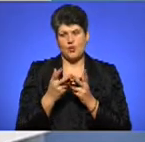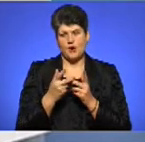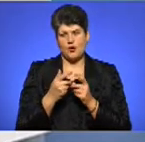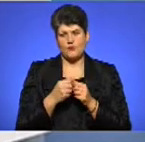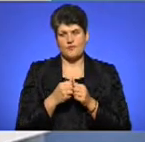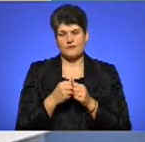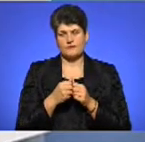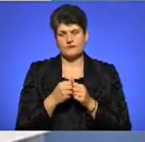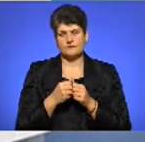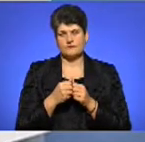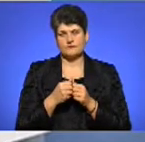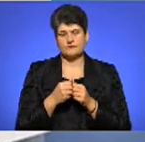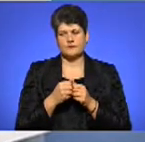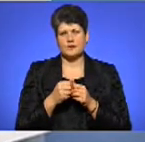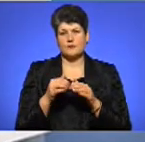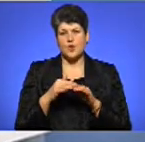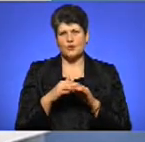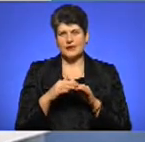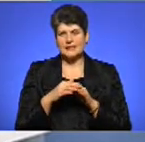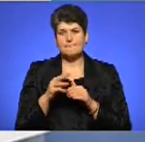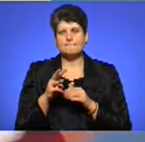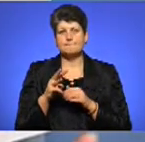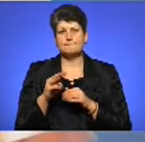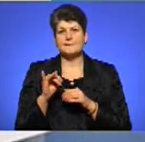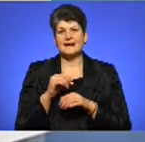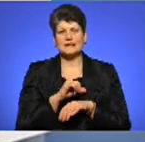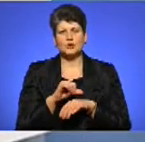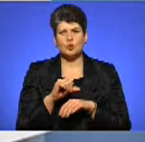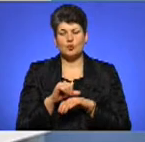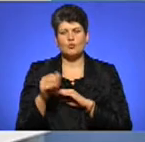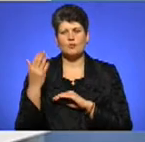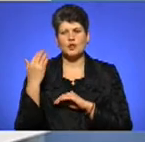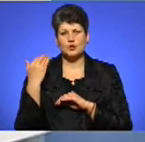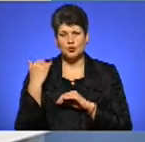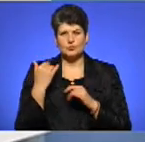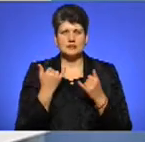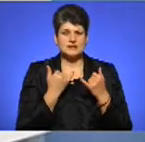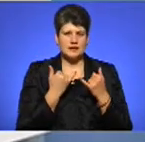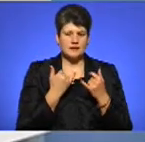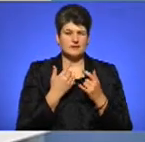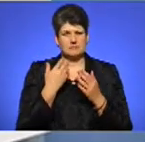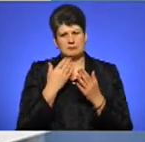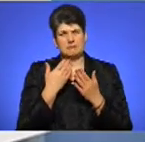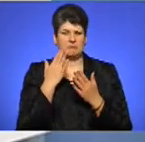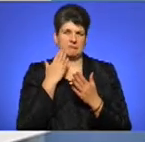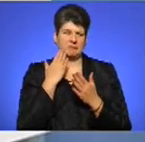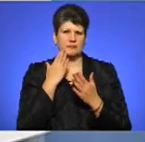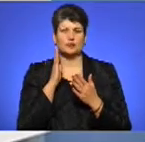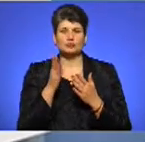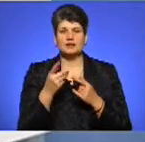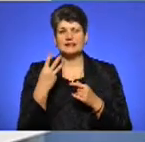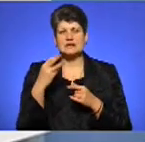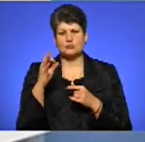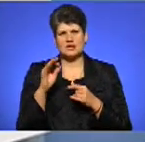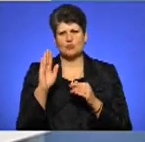калькулятору митному, скажімо так, як мене, по минулому і зараз прикинув, як зараз буде. На процентів 30 буде менше.